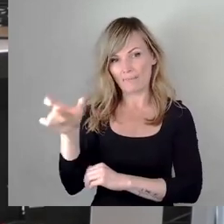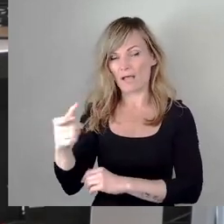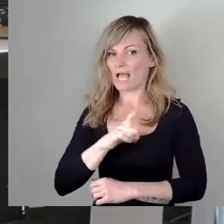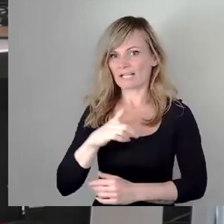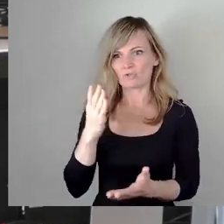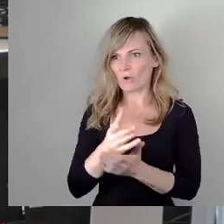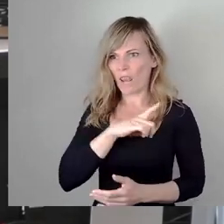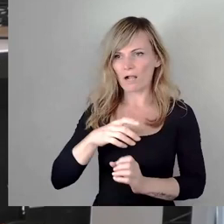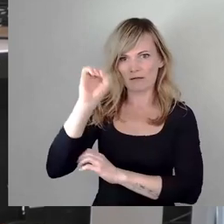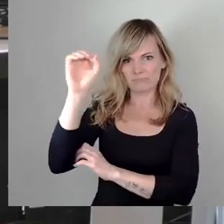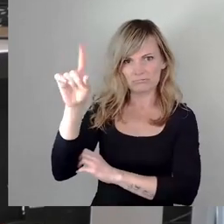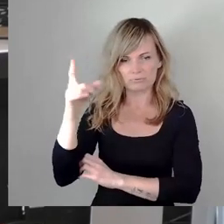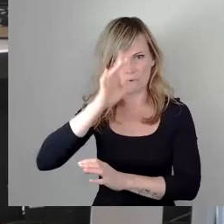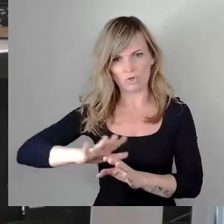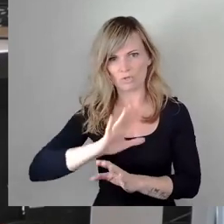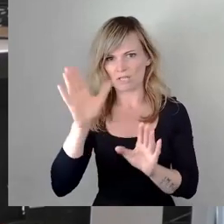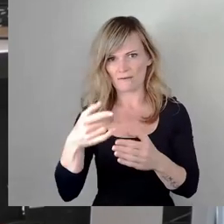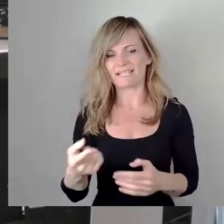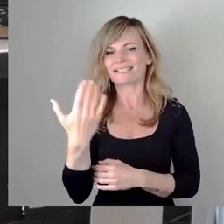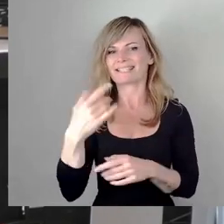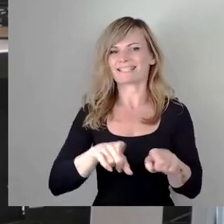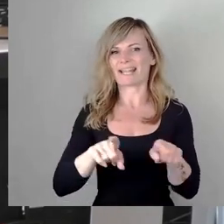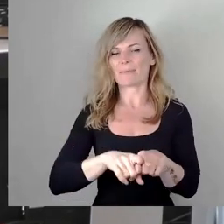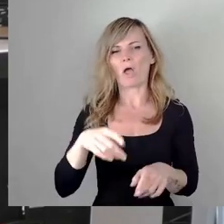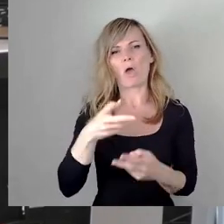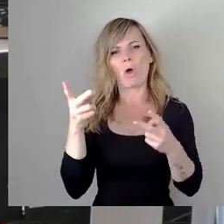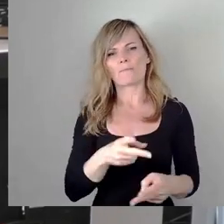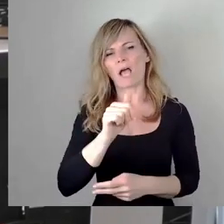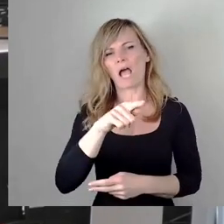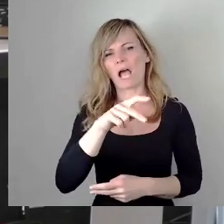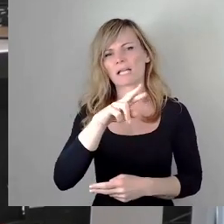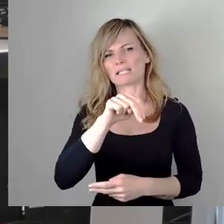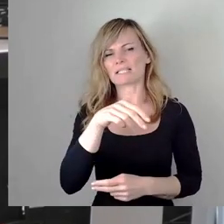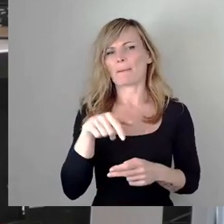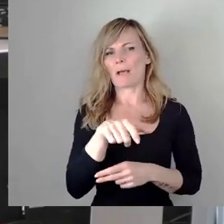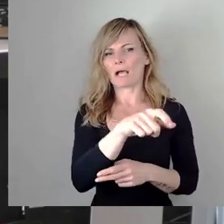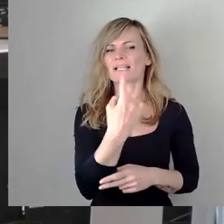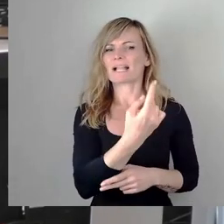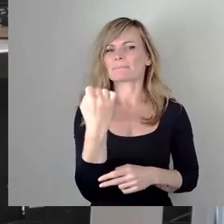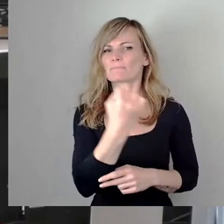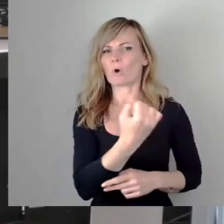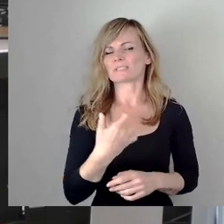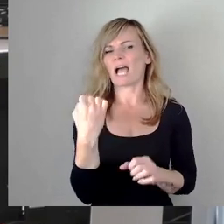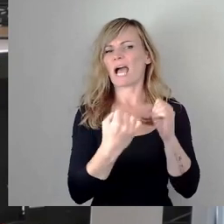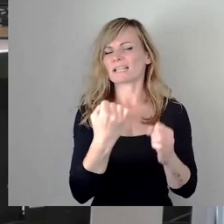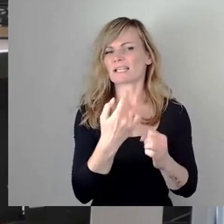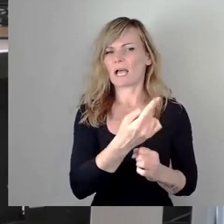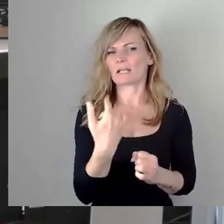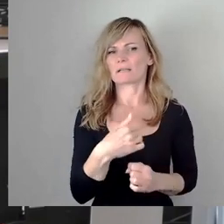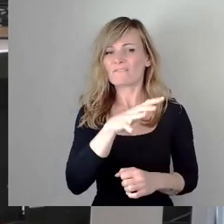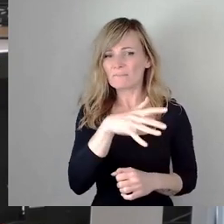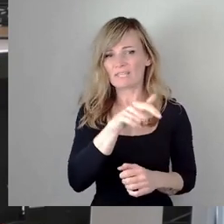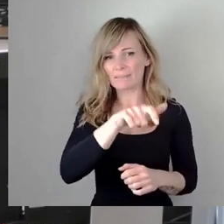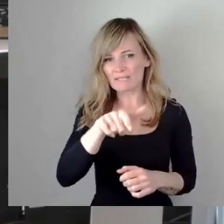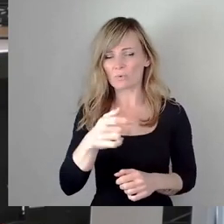wie die Opfer von Arnsbach 2016, das war ein Selbstmordattentat mit 15 Verletzten oder vom Breitscheidplatz in Berlin